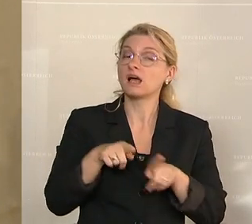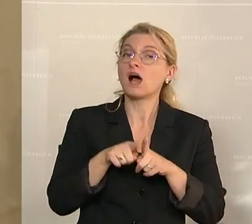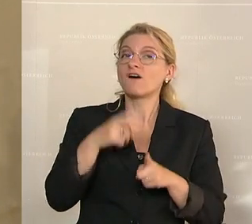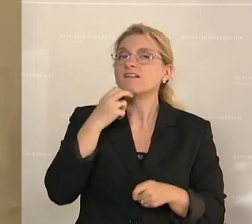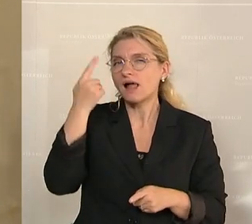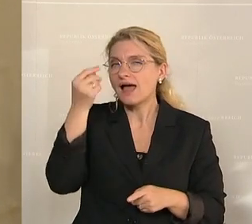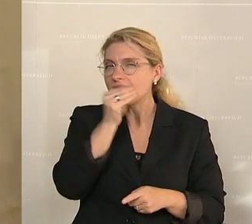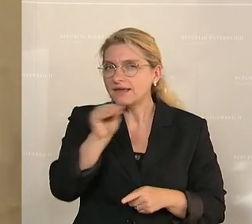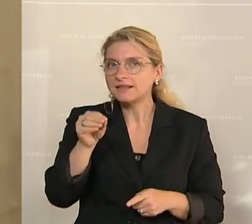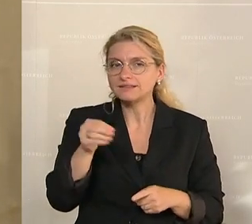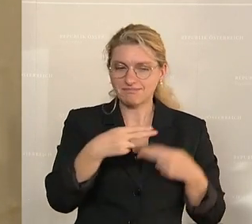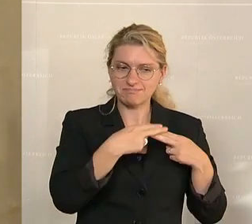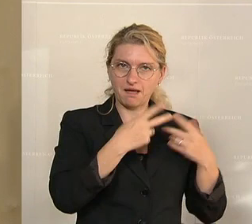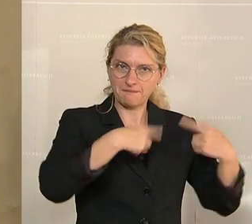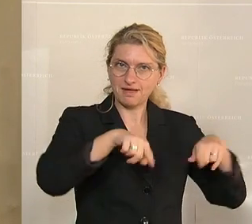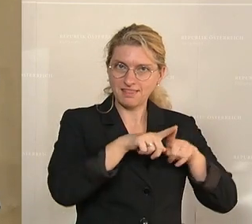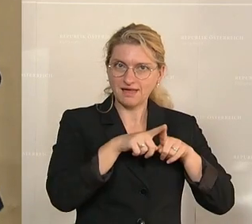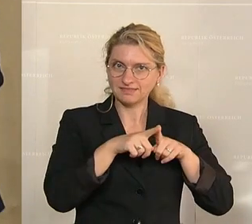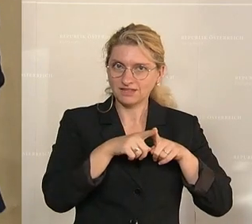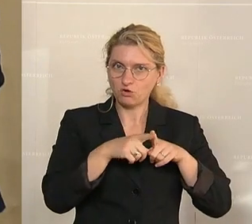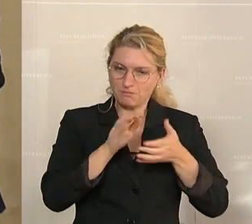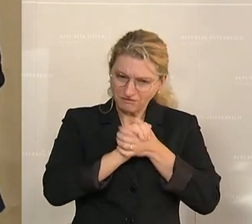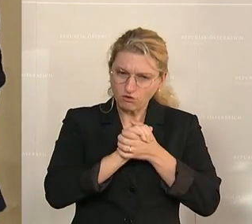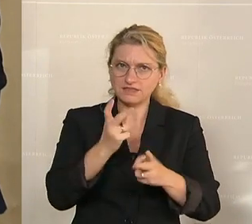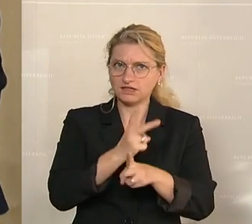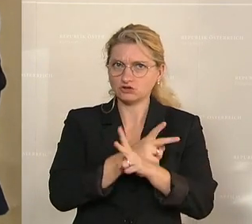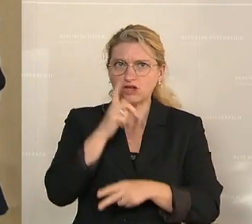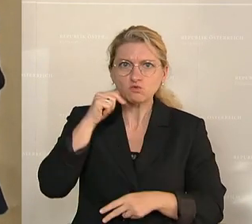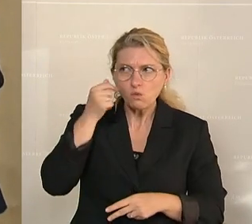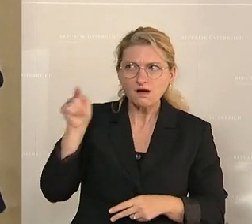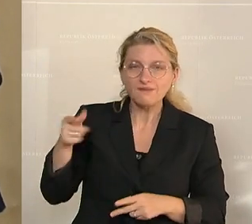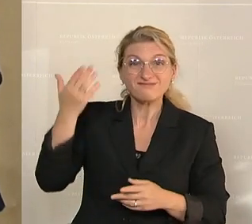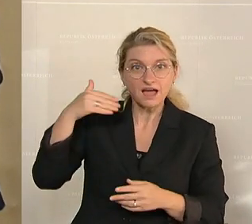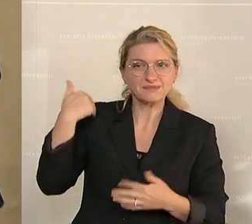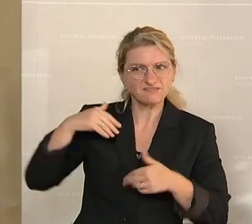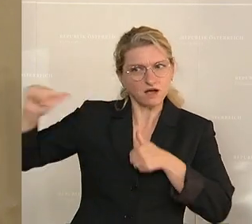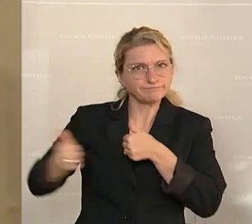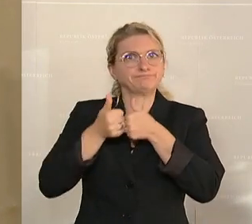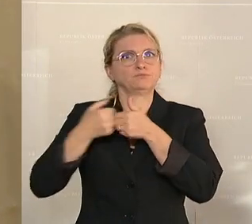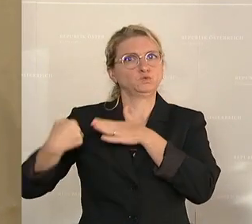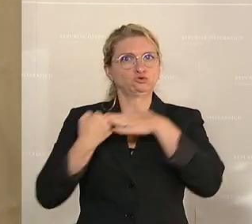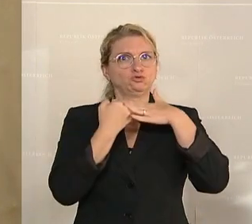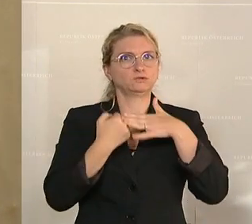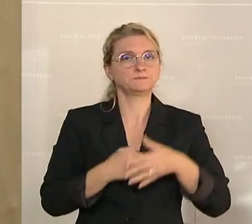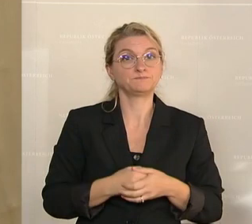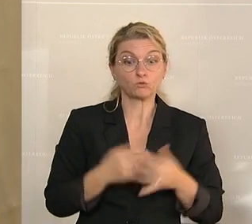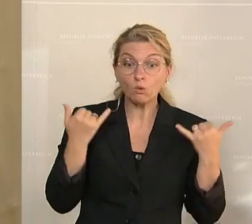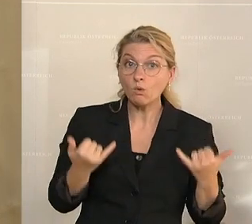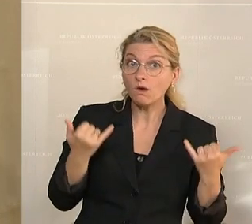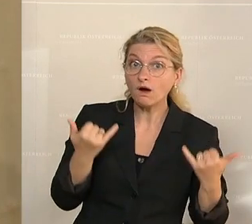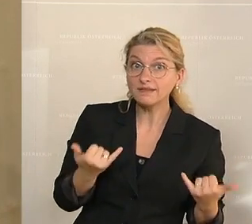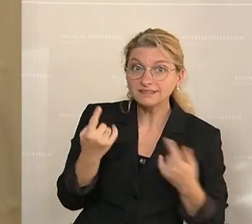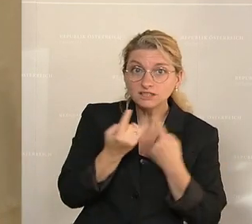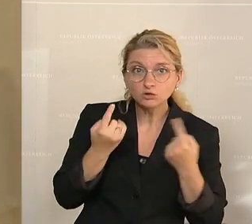es unser Nachbarland und unser Befreunder der Staat Ungarn gewesen ist, das uns damals zur Seite gesprungen ist. Heute sehen wir eine andere